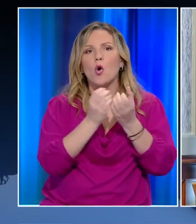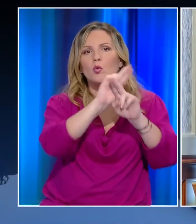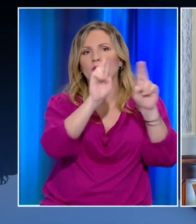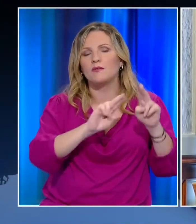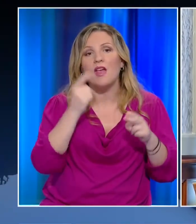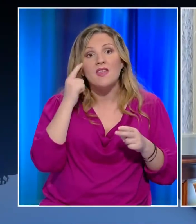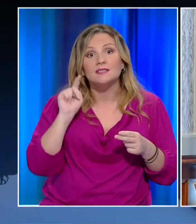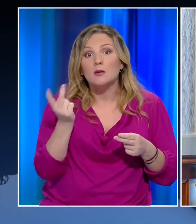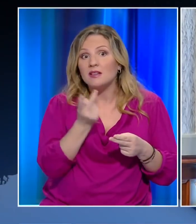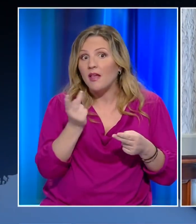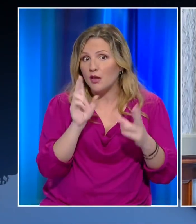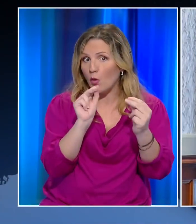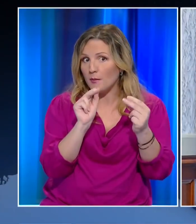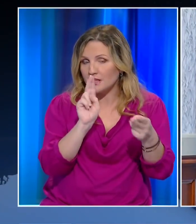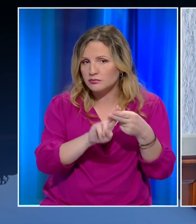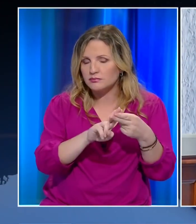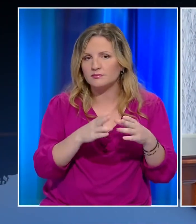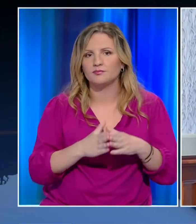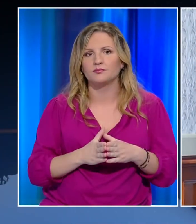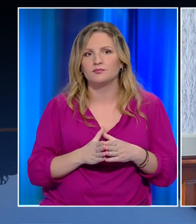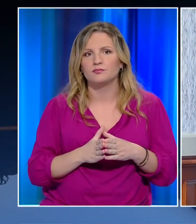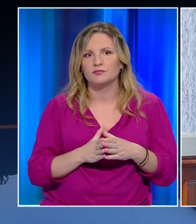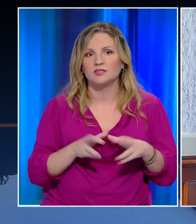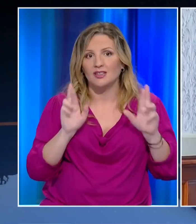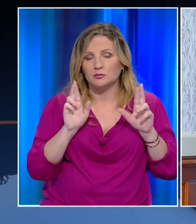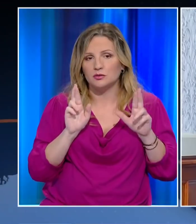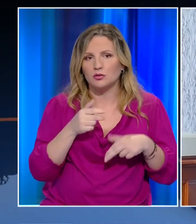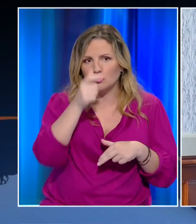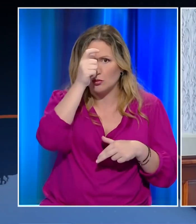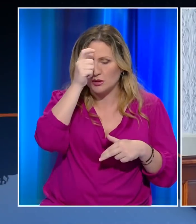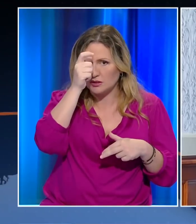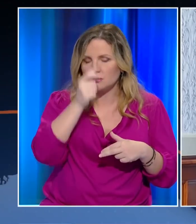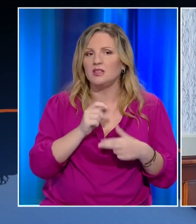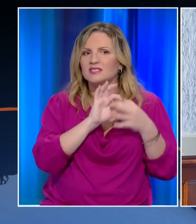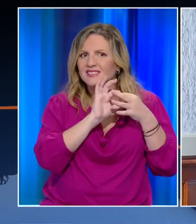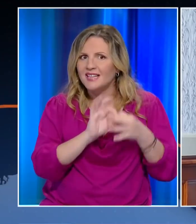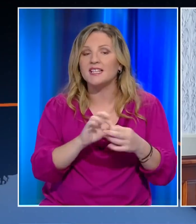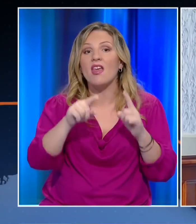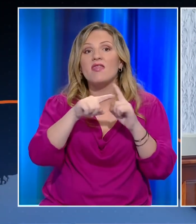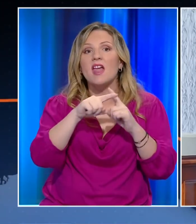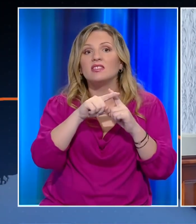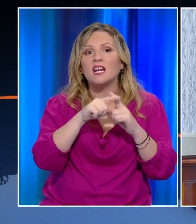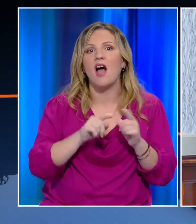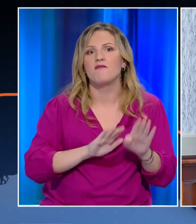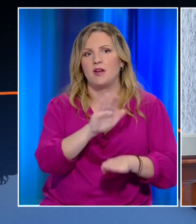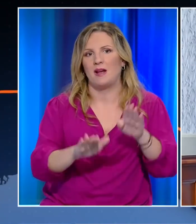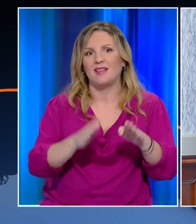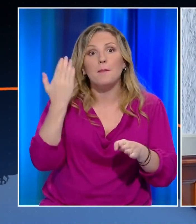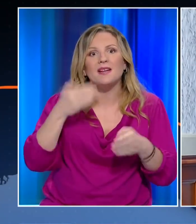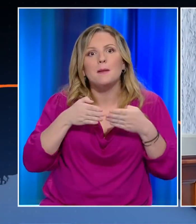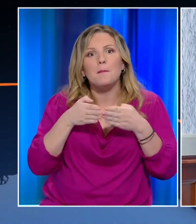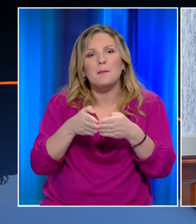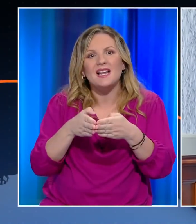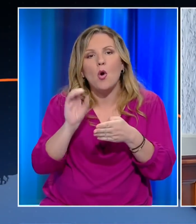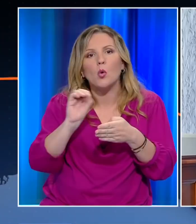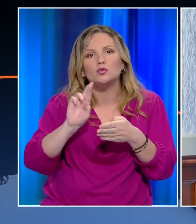Διατυπώνω αυτή την ελπίδα η Τουρκία να ακολουθήσει το πρώτο βήμα που ήταν θετικό βήμα την απόσυρση του Orange Race με